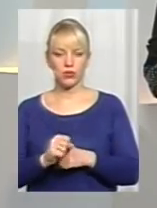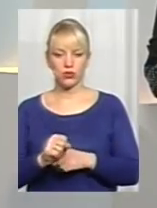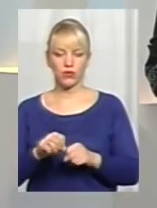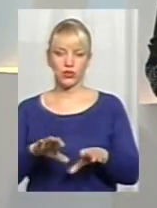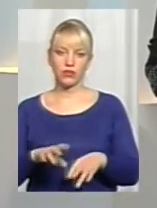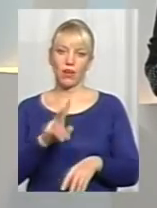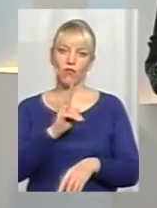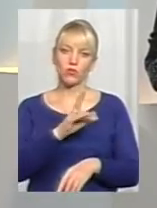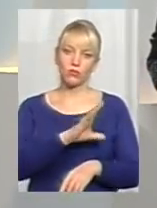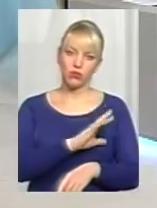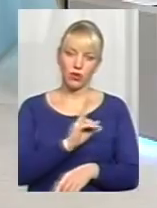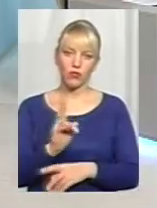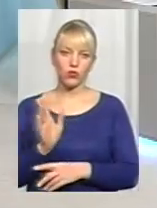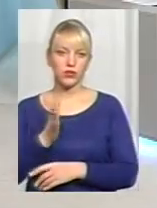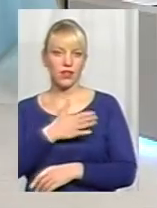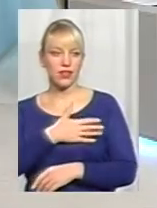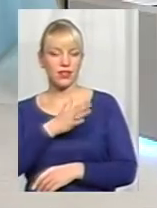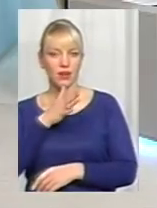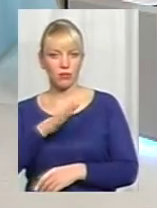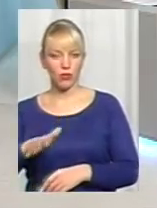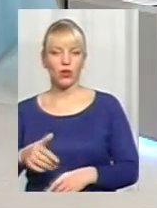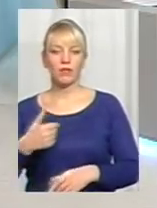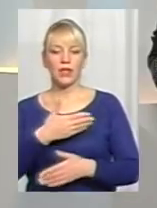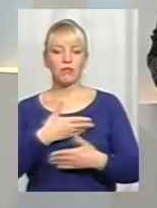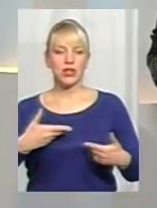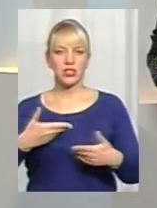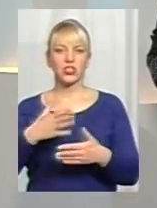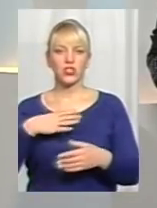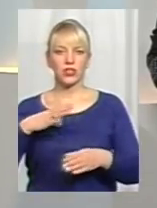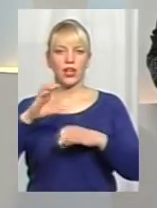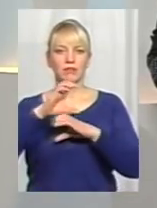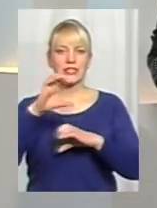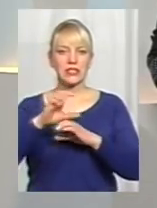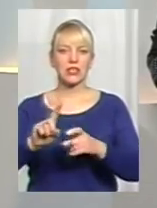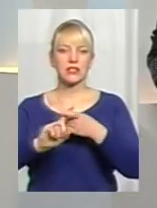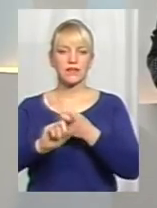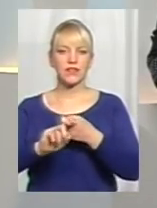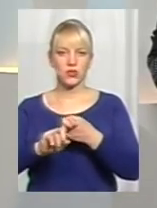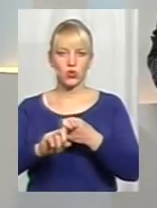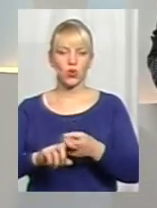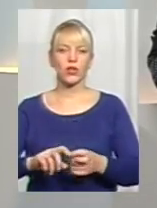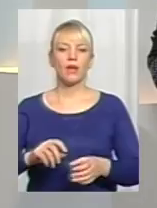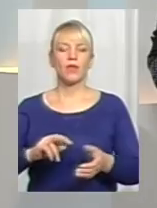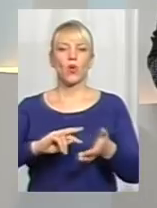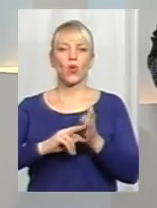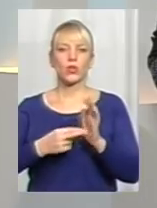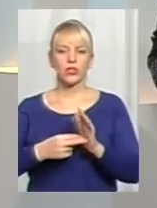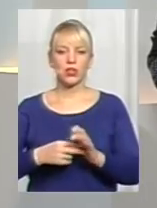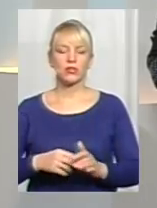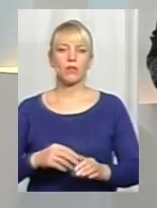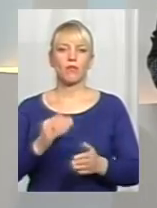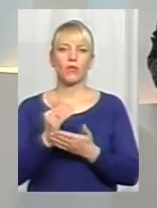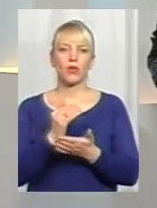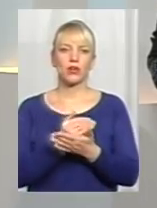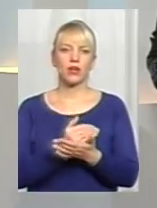а в деяких і не було. Дякую. Ми ще очікуємо на скайп зв'язку координатора програм Харківської правозгласної групи